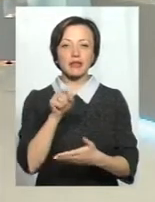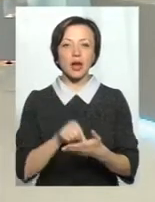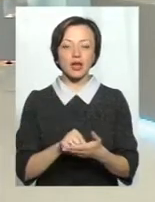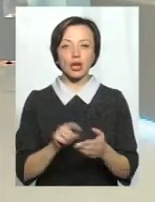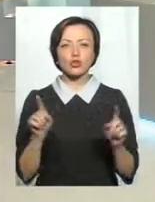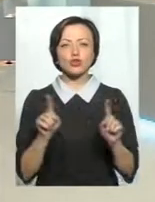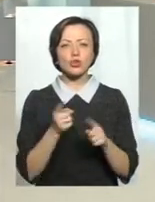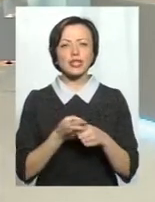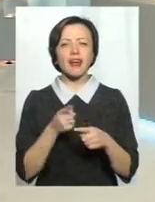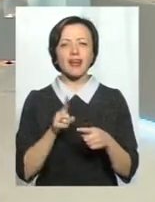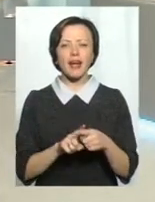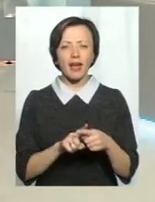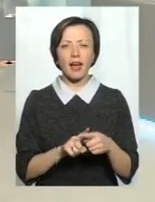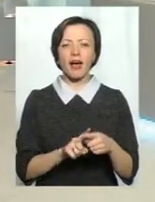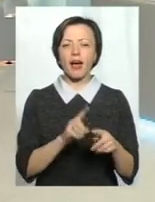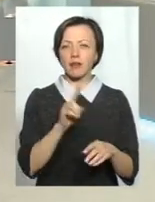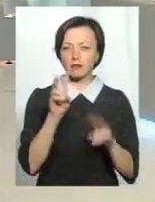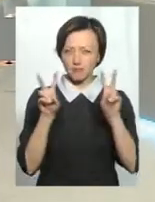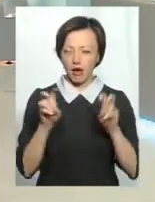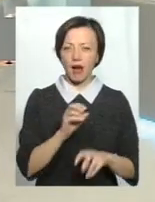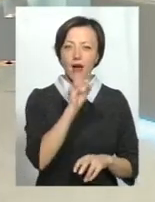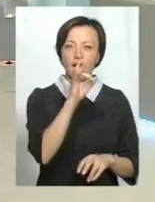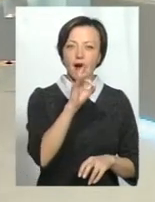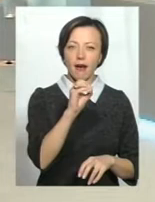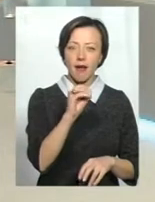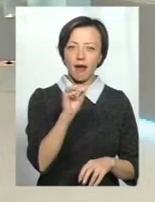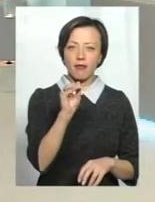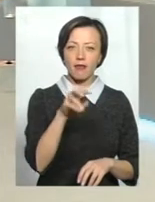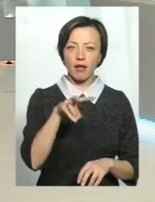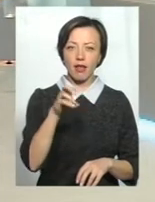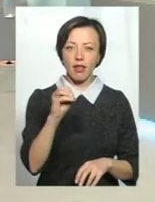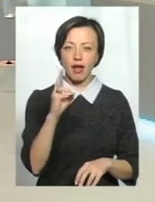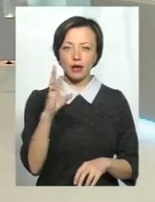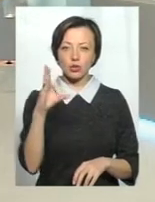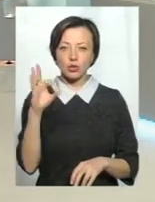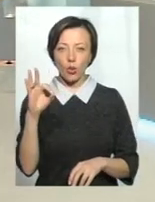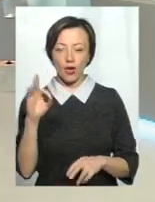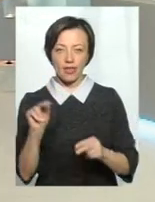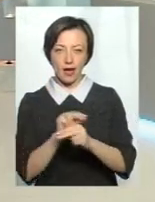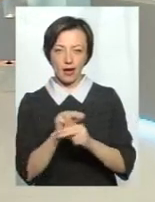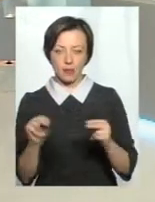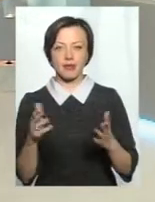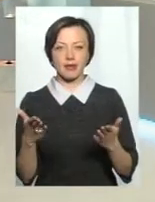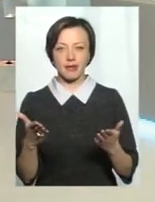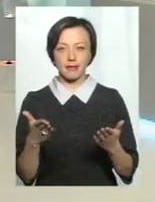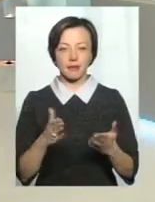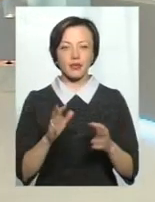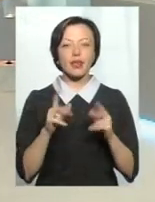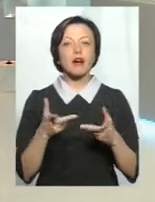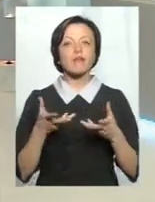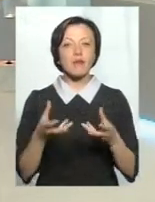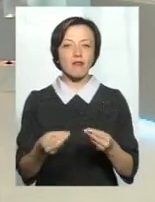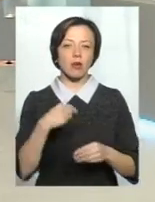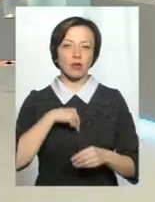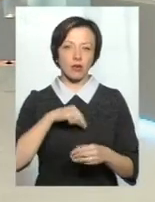Що тут таке рефлексотерапія? Якщо сказати простими словами, яким чином вона впливає на організм?